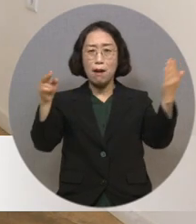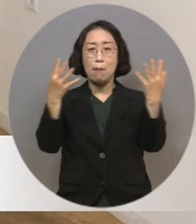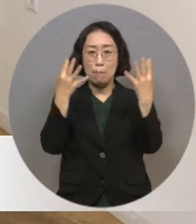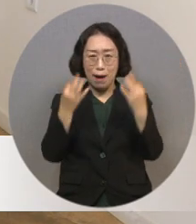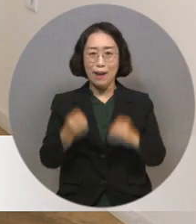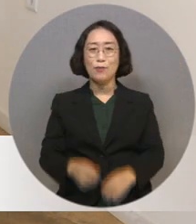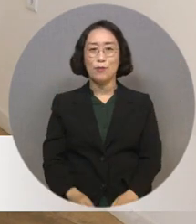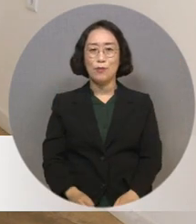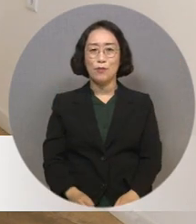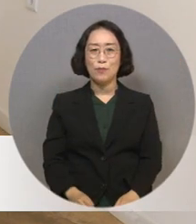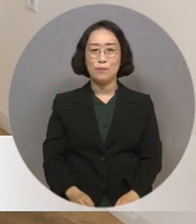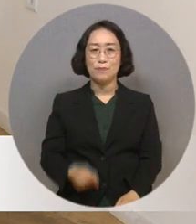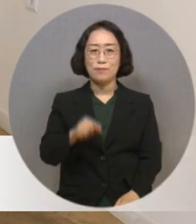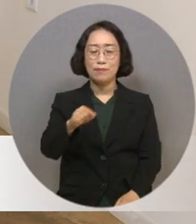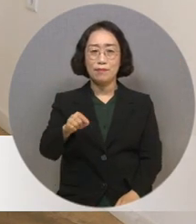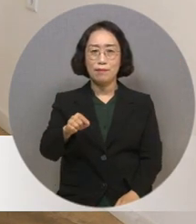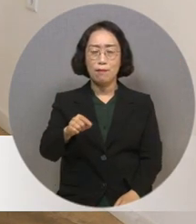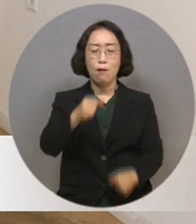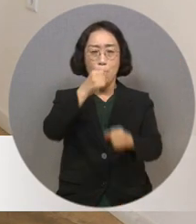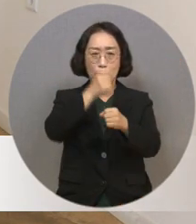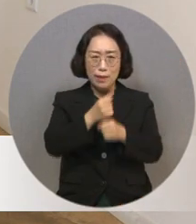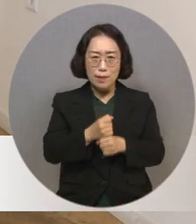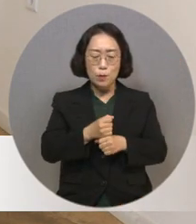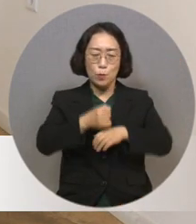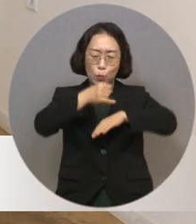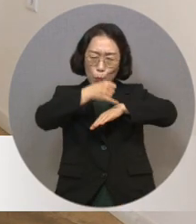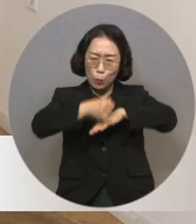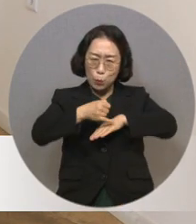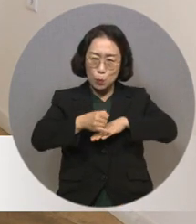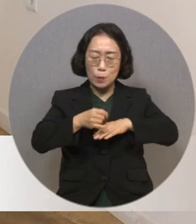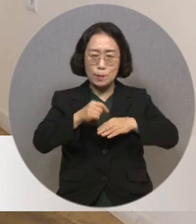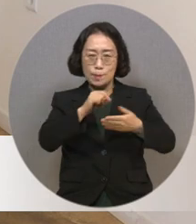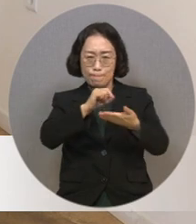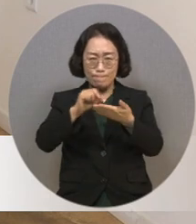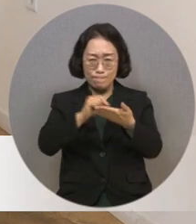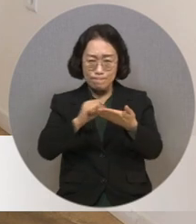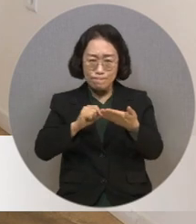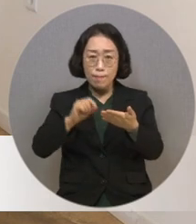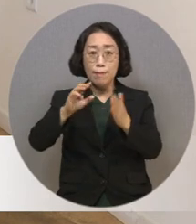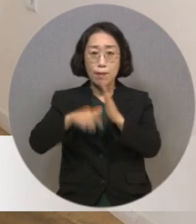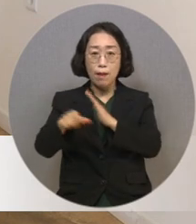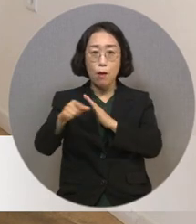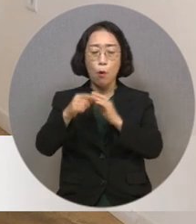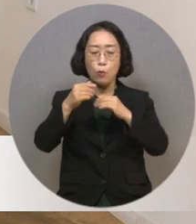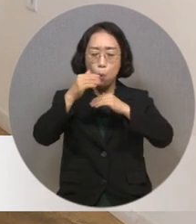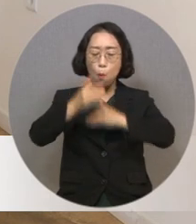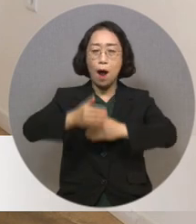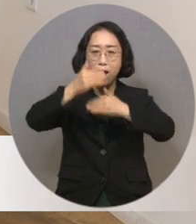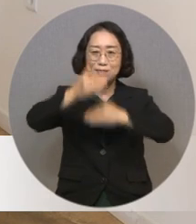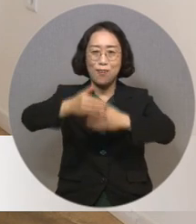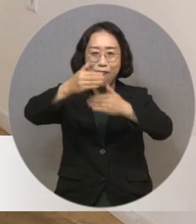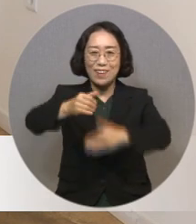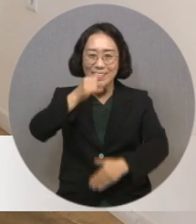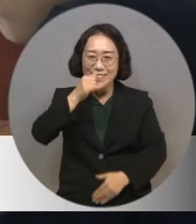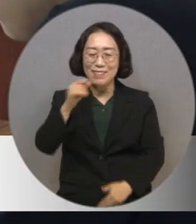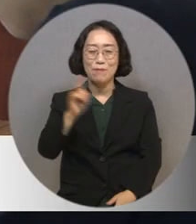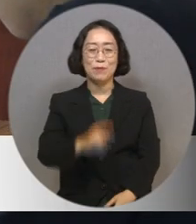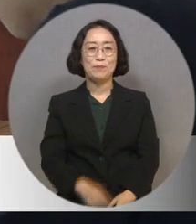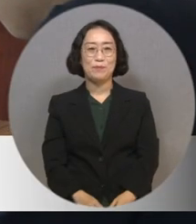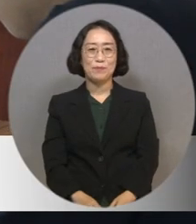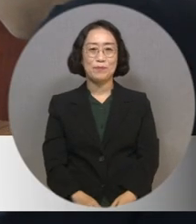이 많은 작품들을 제작하는데 어떤 과정이 또 숨어있을까 궁금합니다.